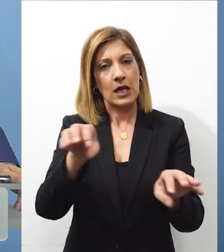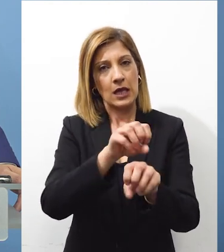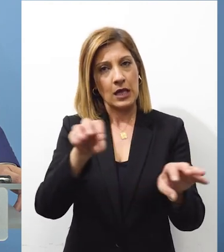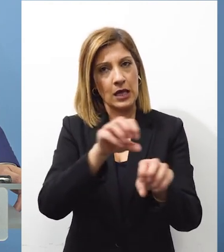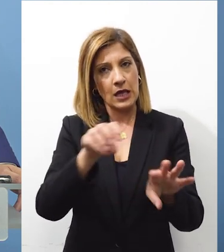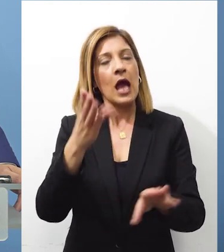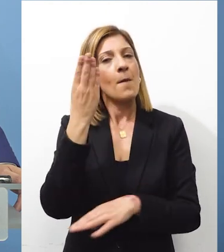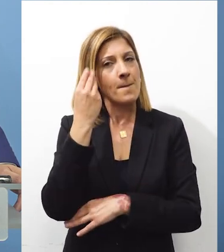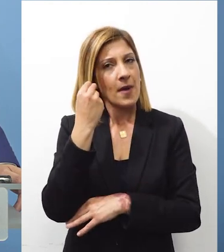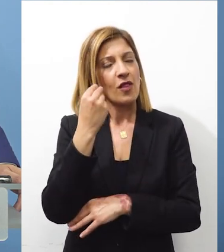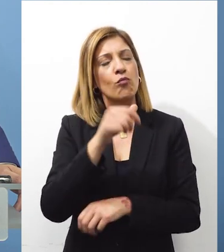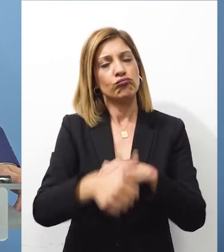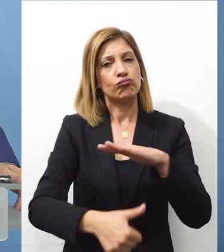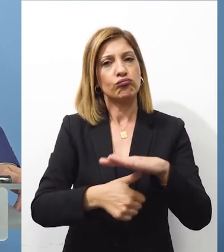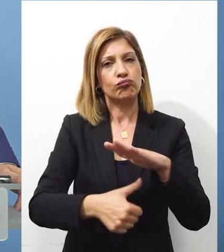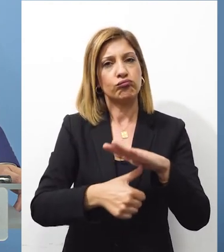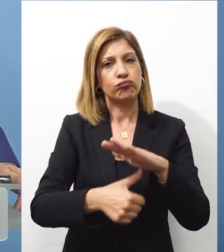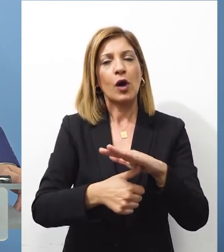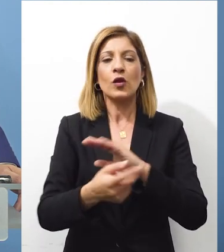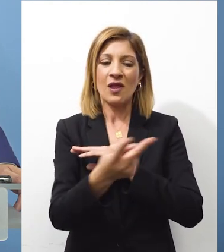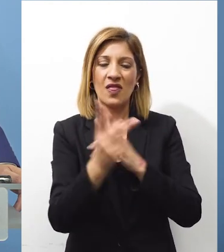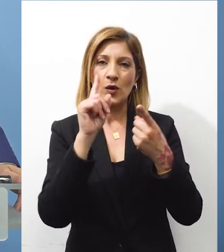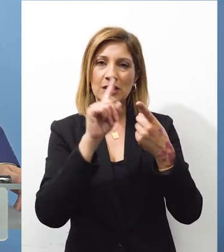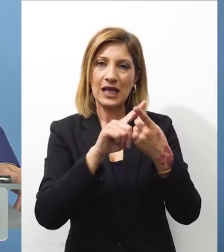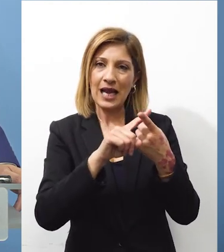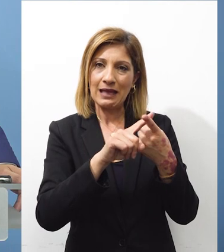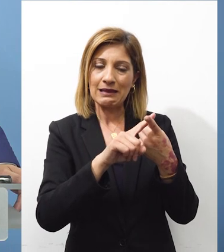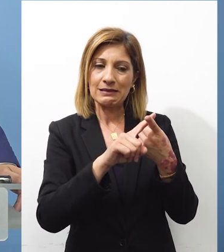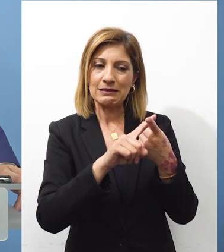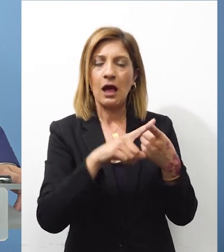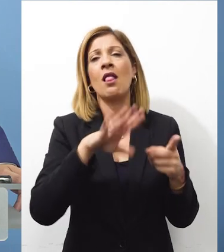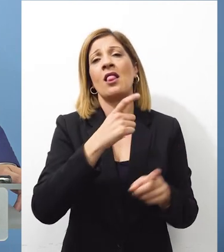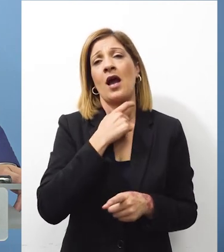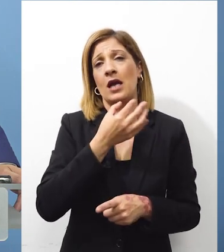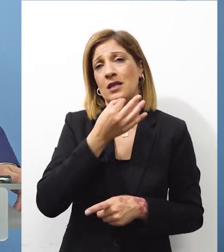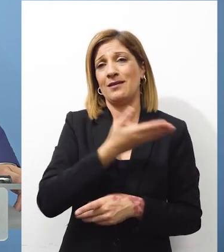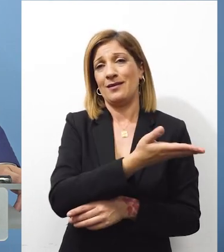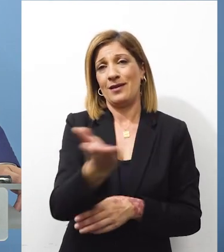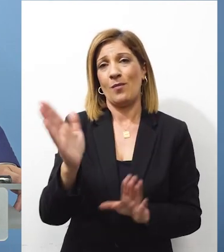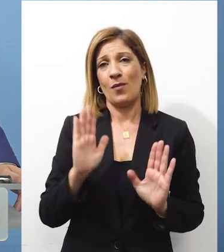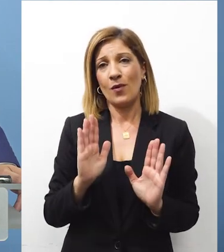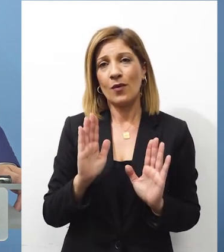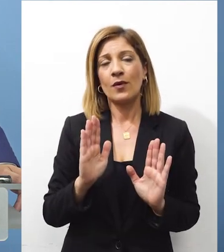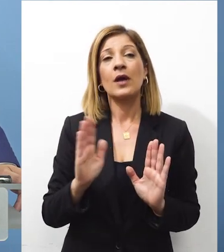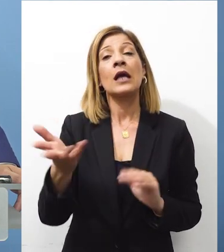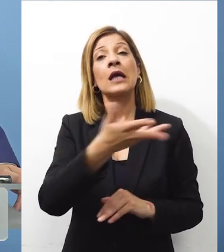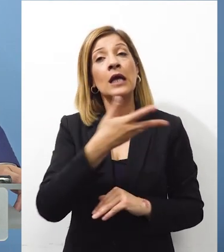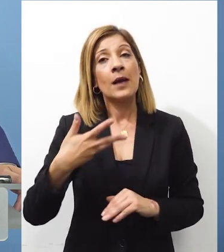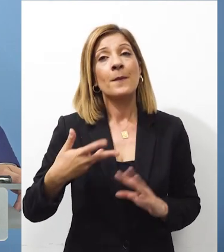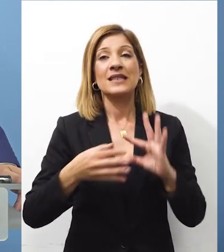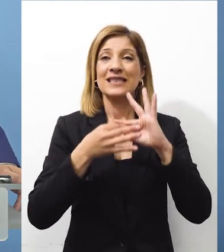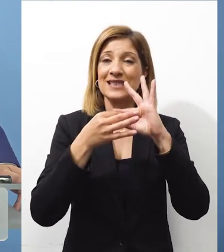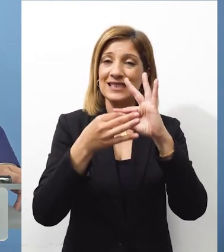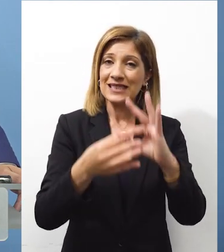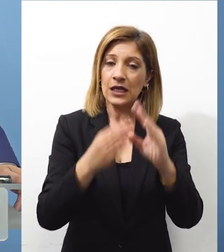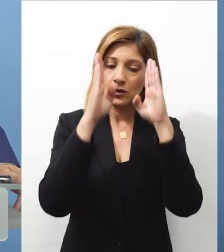το τι διημήφθη κατά την συνάντηση αλλά δεν θεωρεί και νομίζω αυτό είναι αυτονόητο ότι πρέπει να είναι κάτι που θα δημοσιοποιηθεί εμείς συνεχίζουμε να